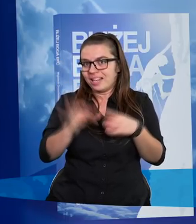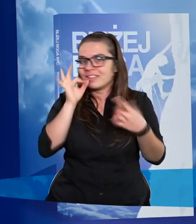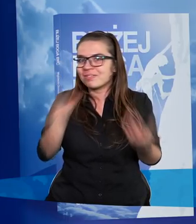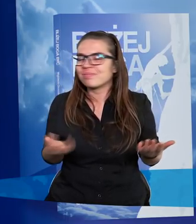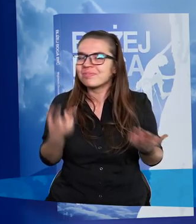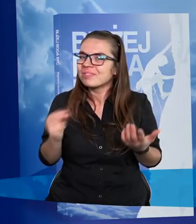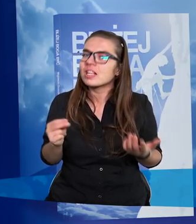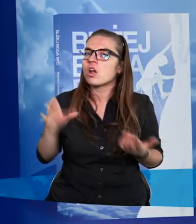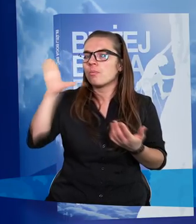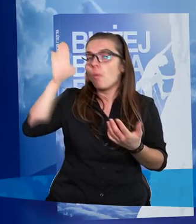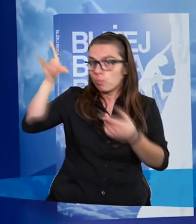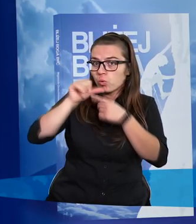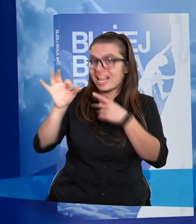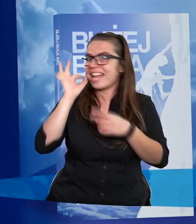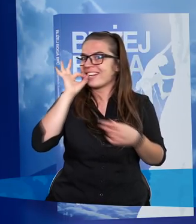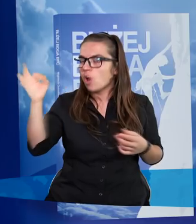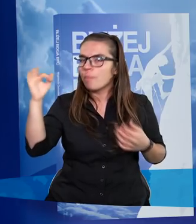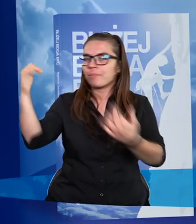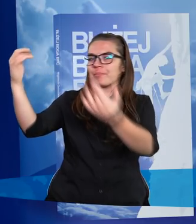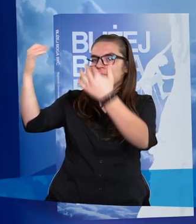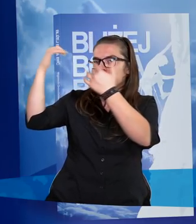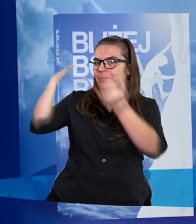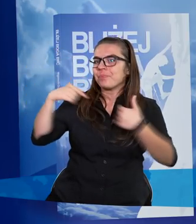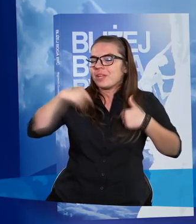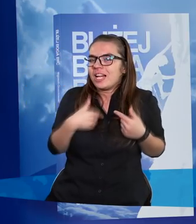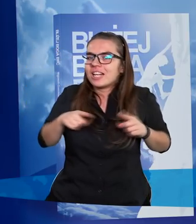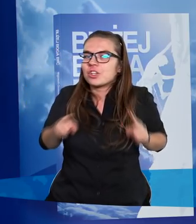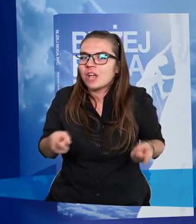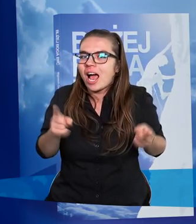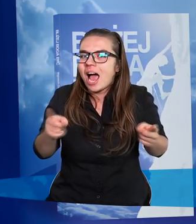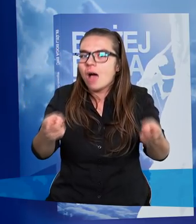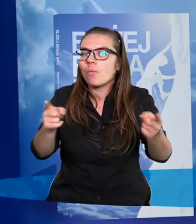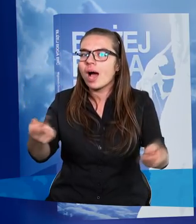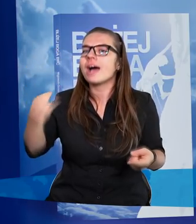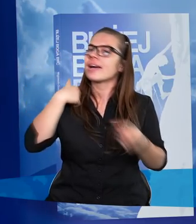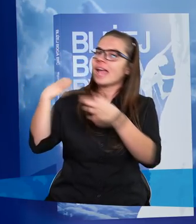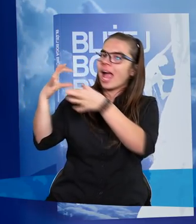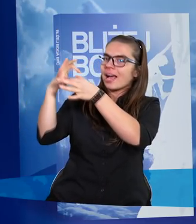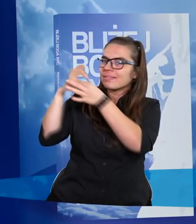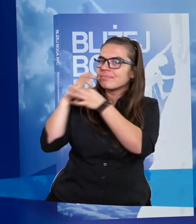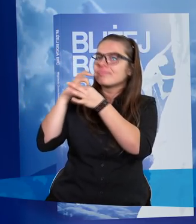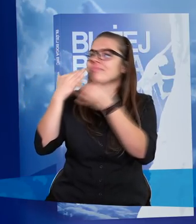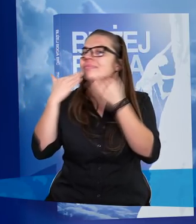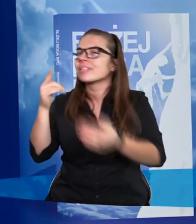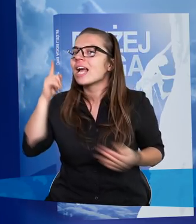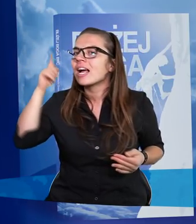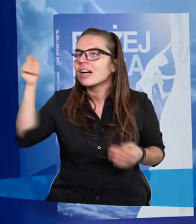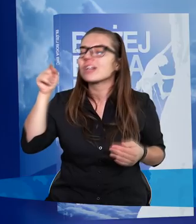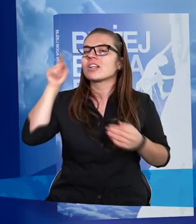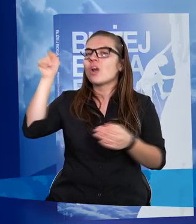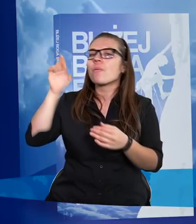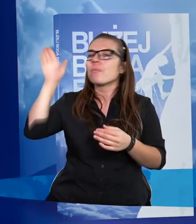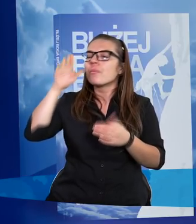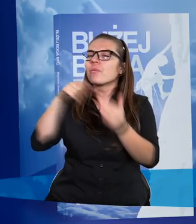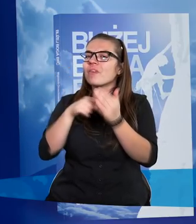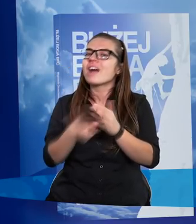ale wynika z tego, że Bóg jest dobry. I w wielu momentach życia, ja i wielu ludzi, których spotkałem, doświadczyliśmy właśnie tego.